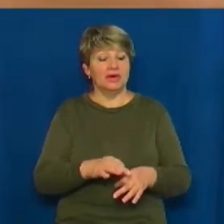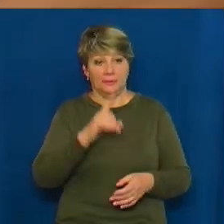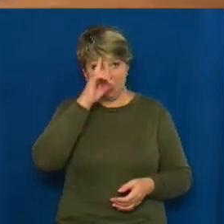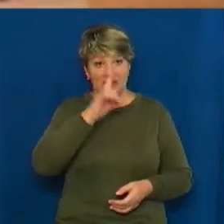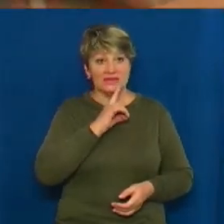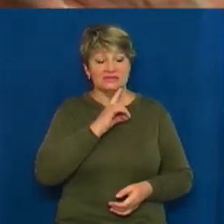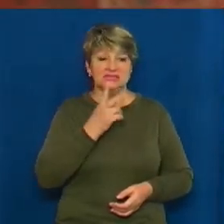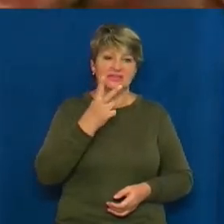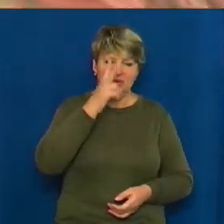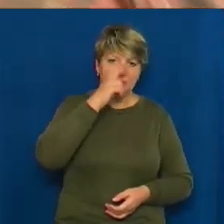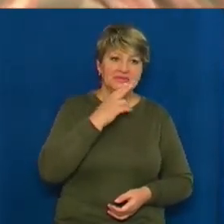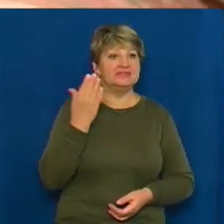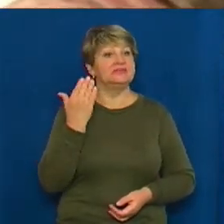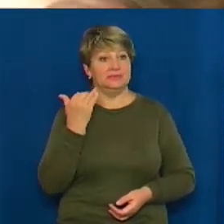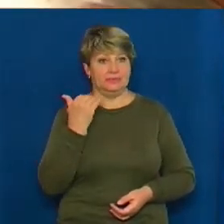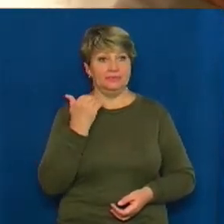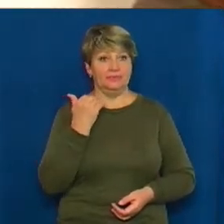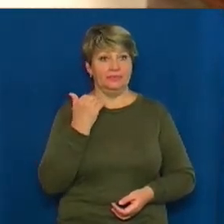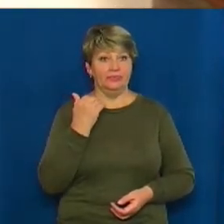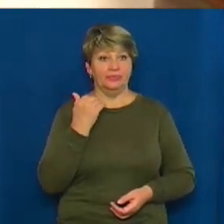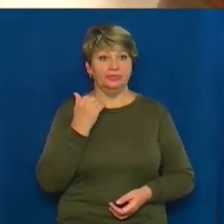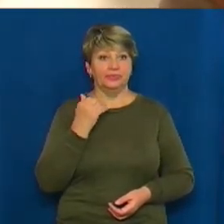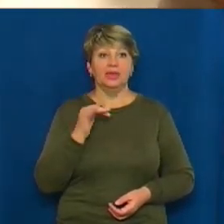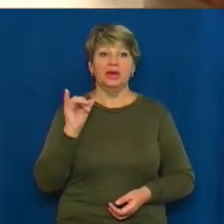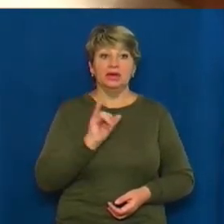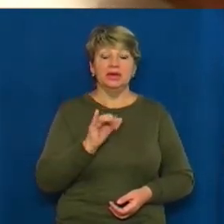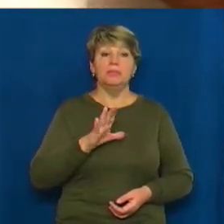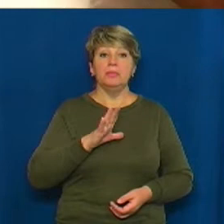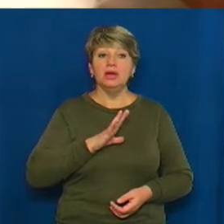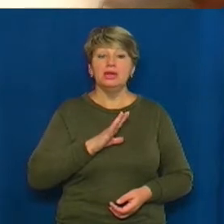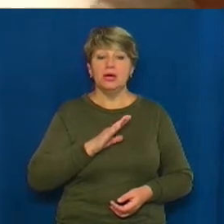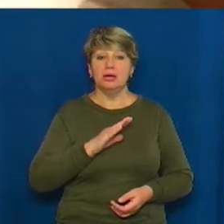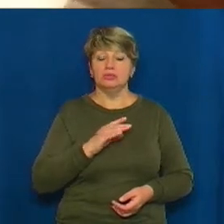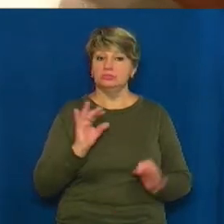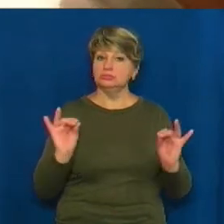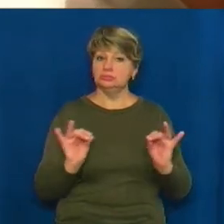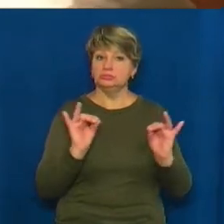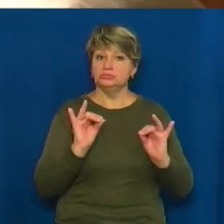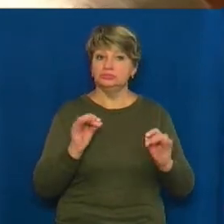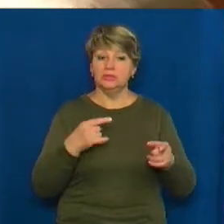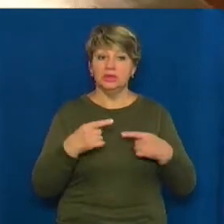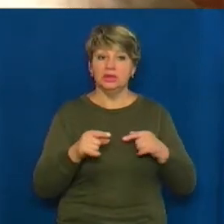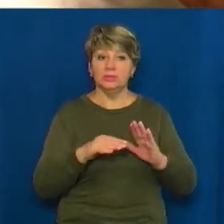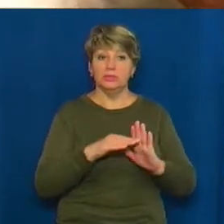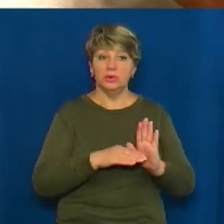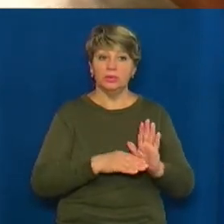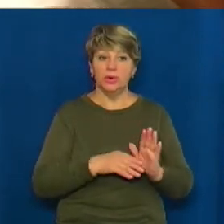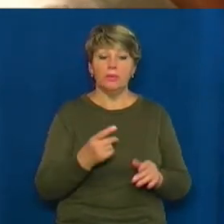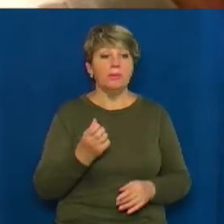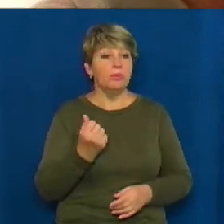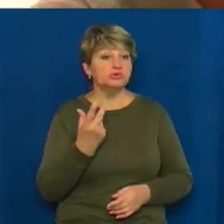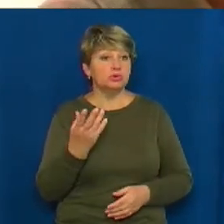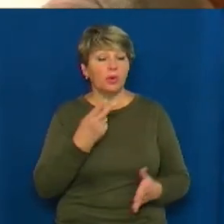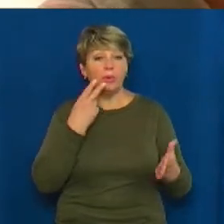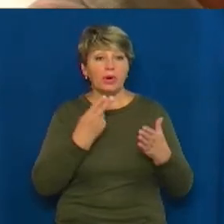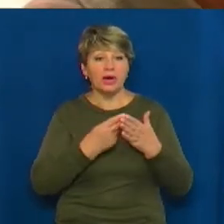чи 2 місяці тому назад. Власне, і тим була викликана ця програма, оскільки ці сверління показали,